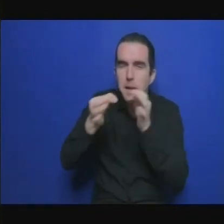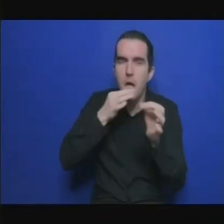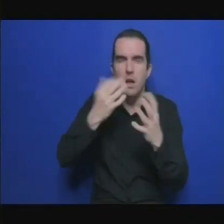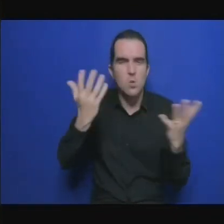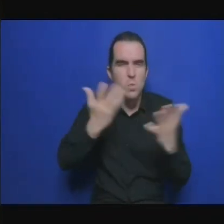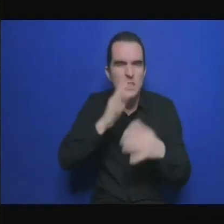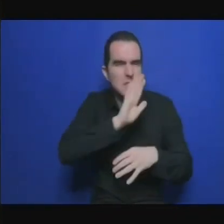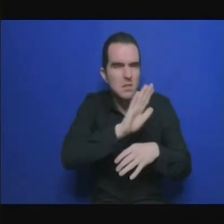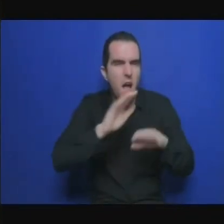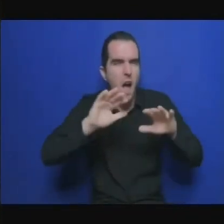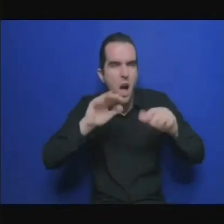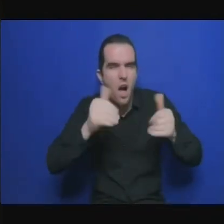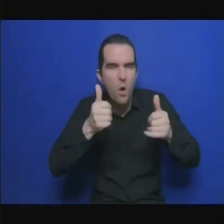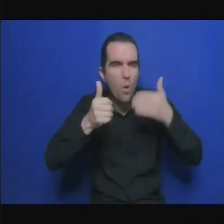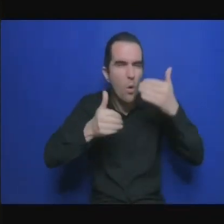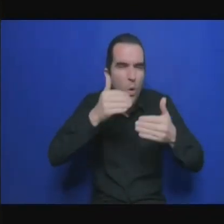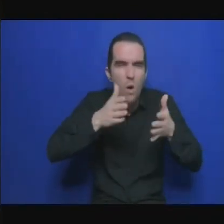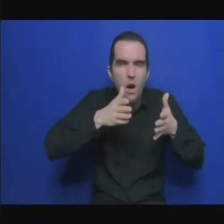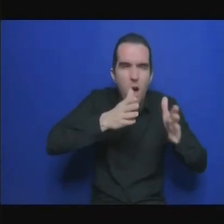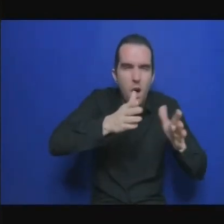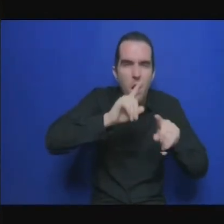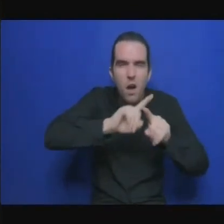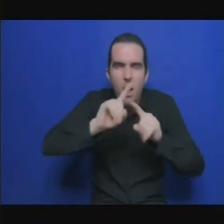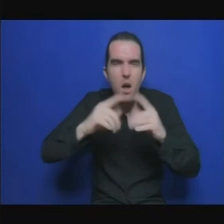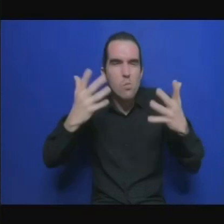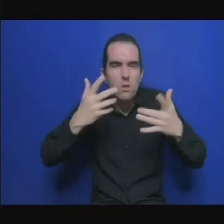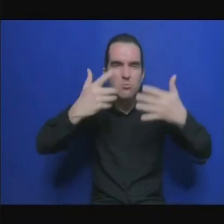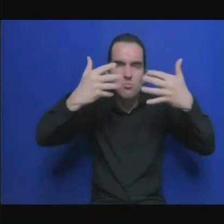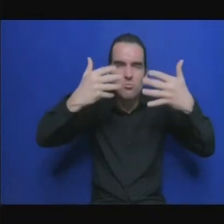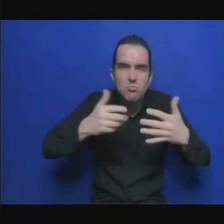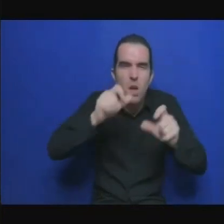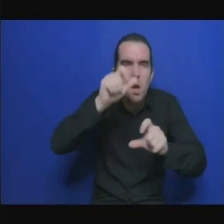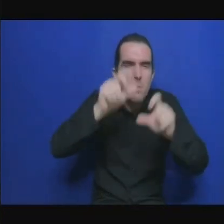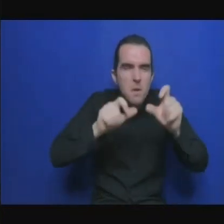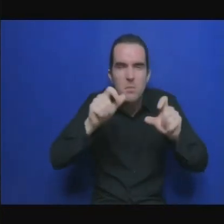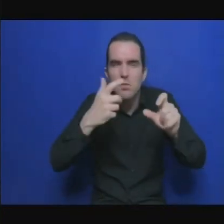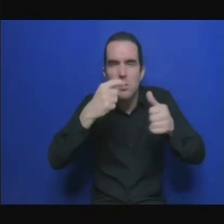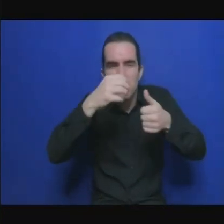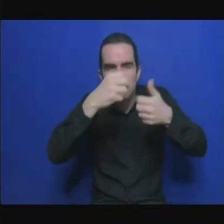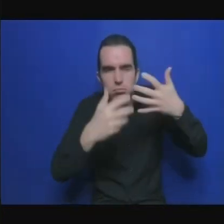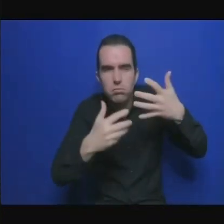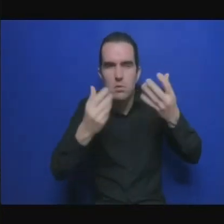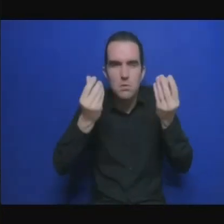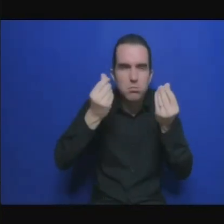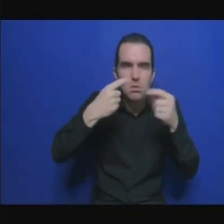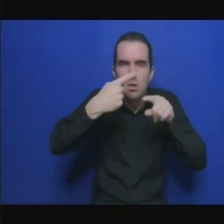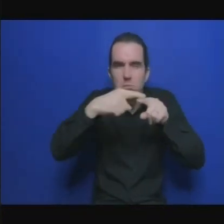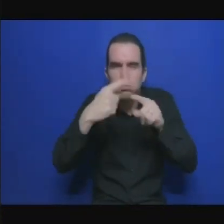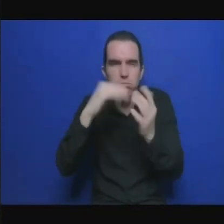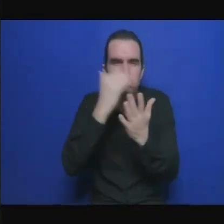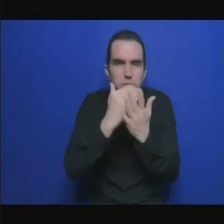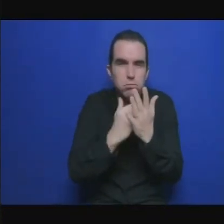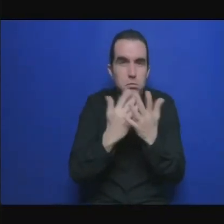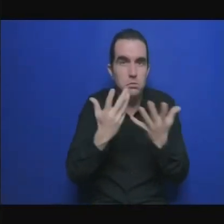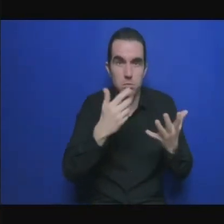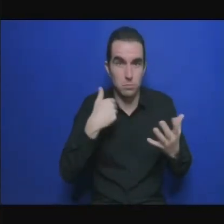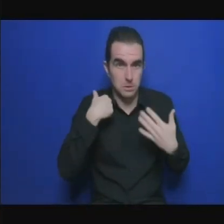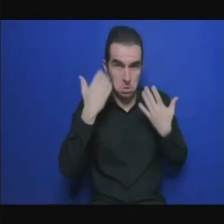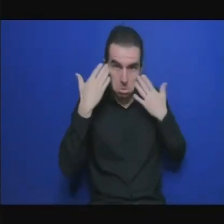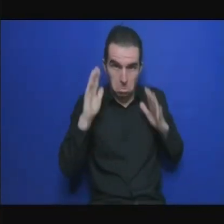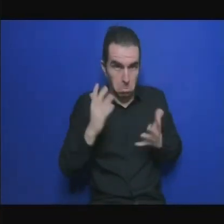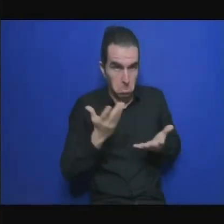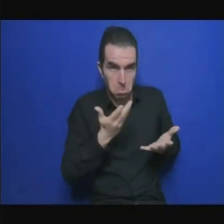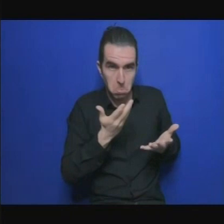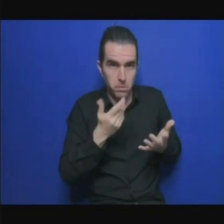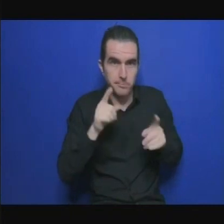en sachant que d'une part certaines choses ont été convenues et adoptées mais d'un